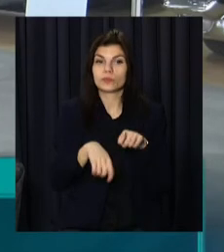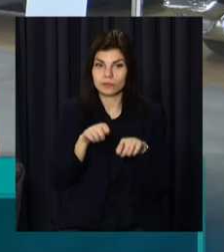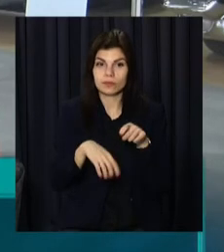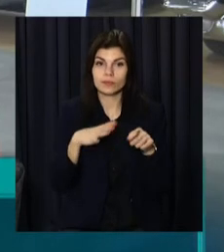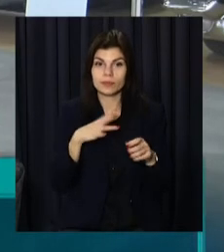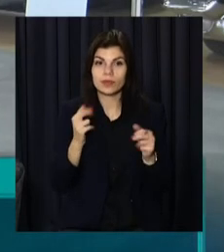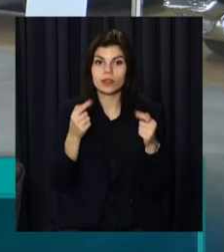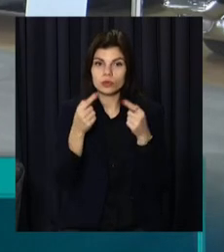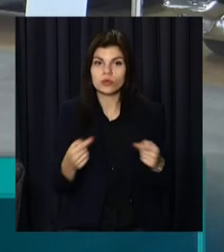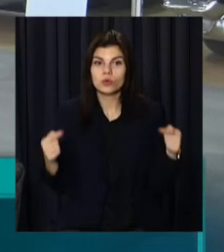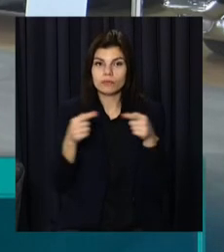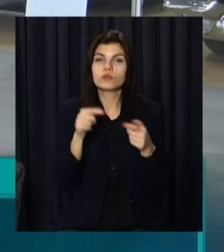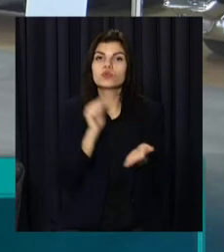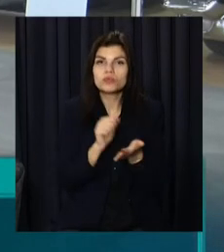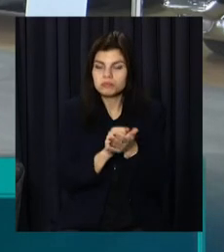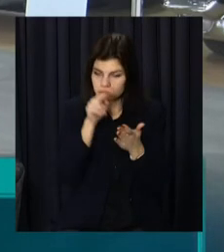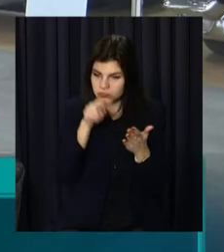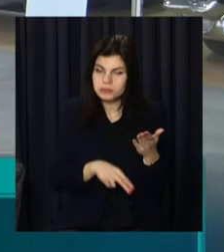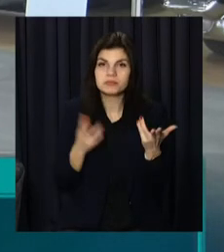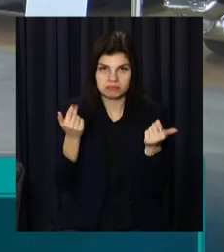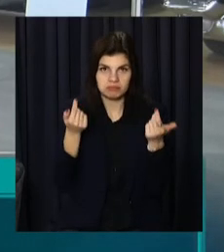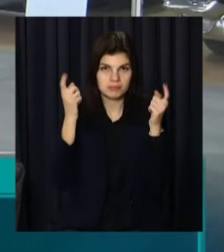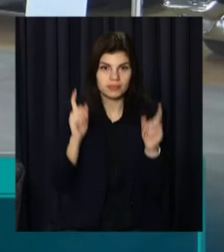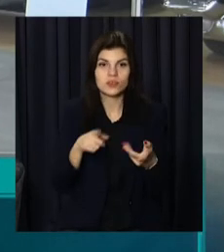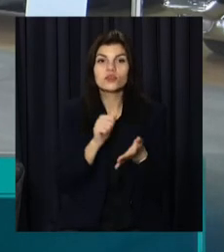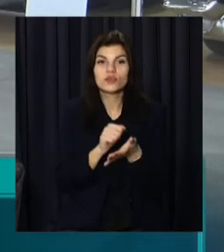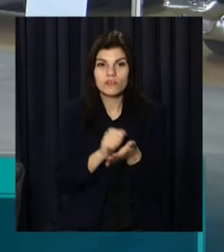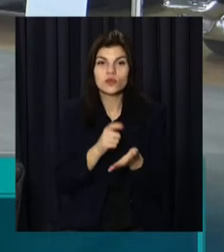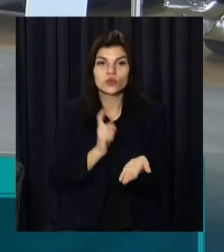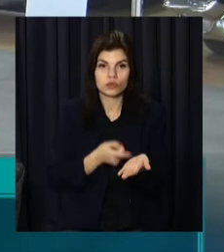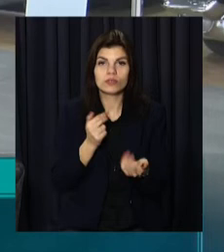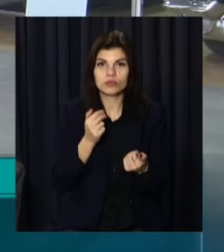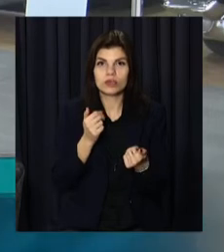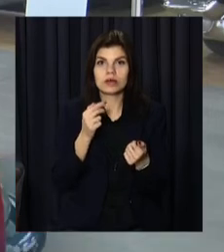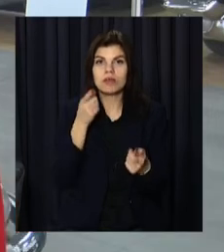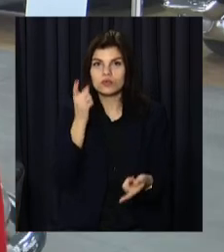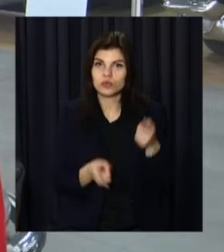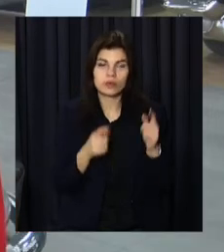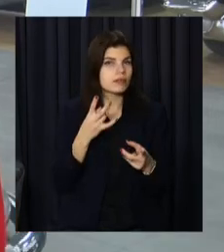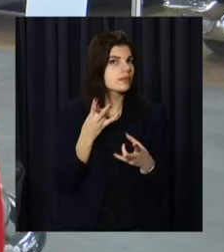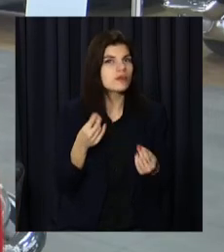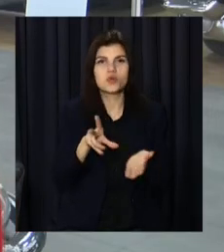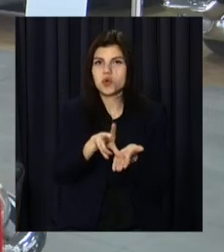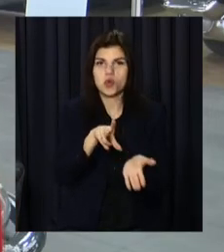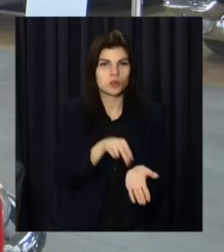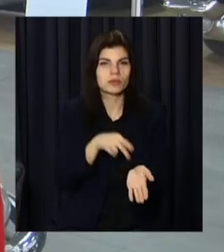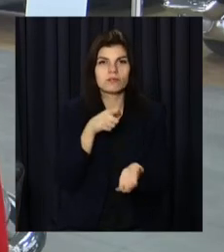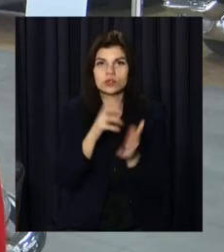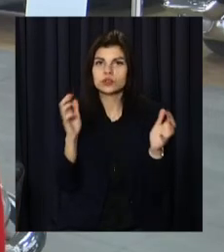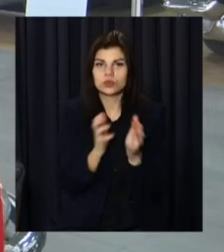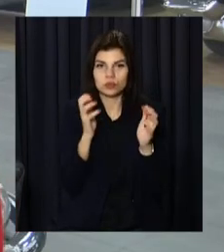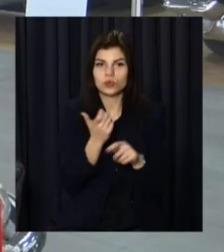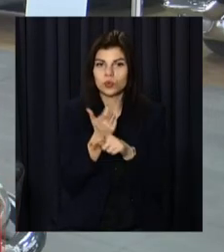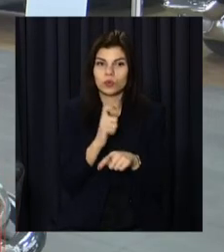достовірність документів, що дійсно автомобіль є оригіналом, а не реплікою. Він зберігений в відмічному